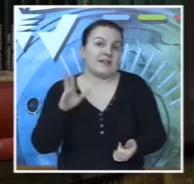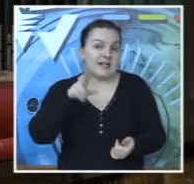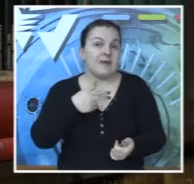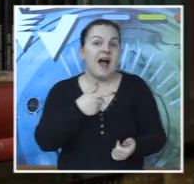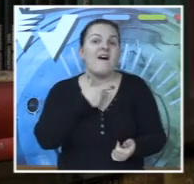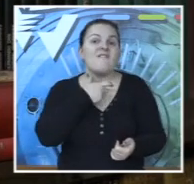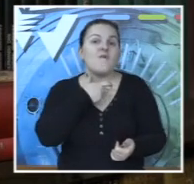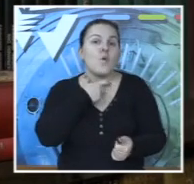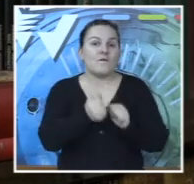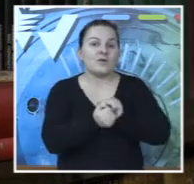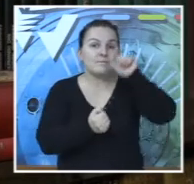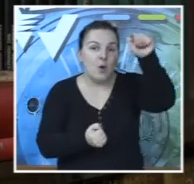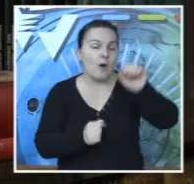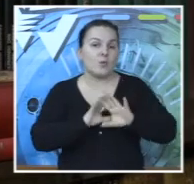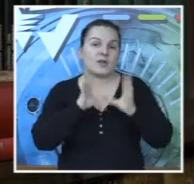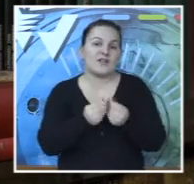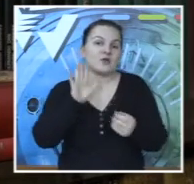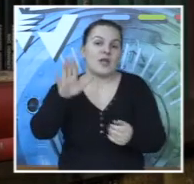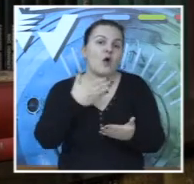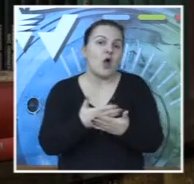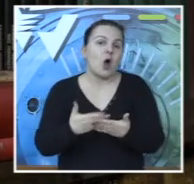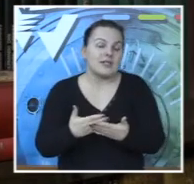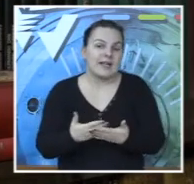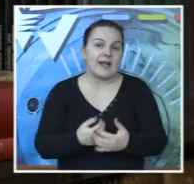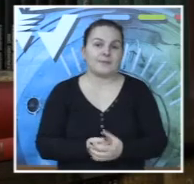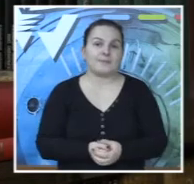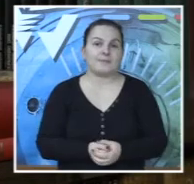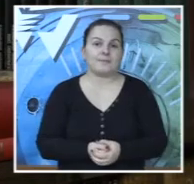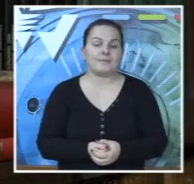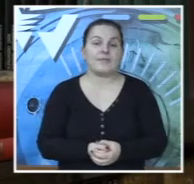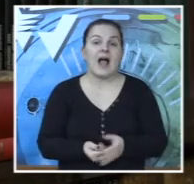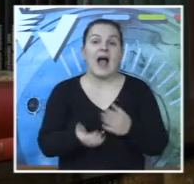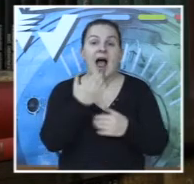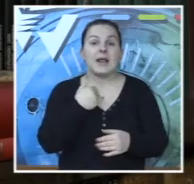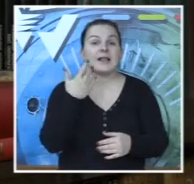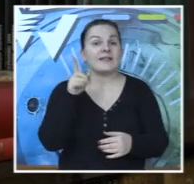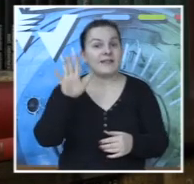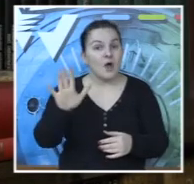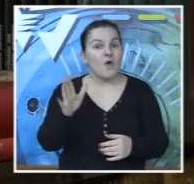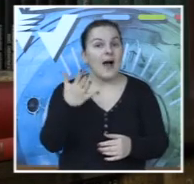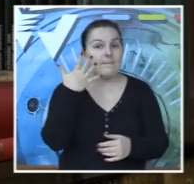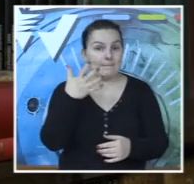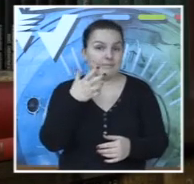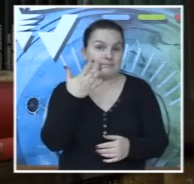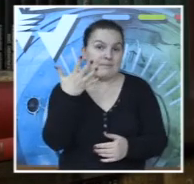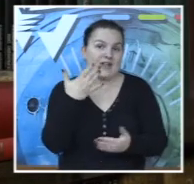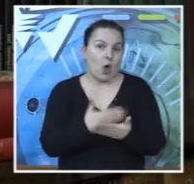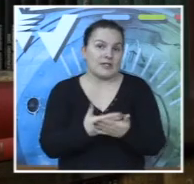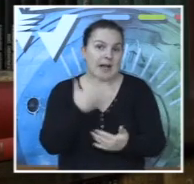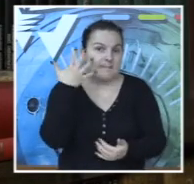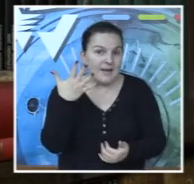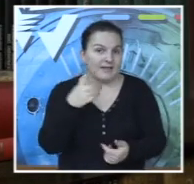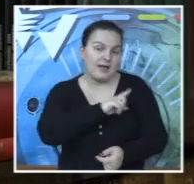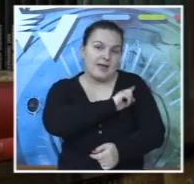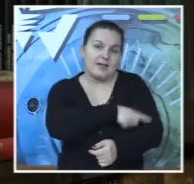škole nosi i Vukovu diplomu i sve su te ocjene njegove. Samo je njegova, ovaj, petica prilično jaka